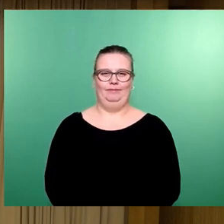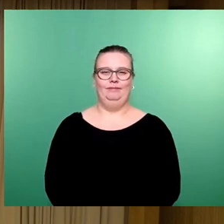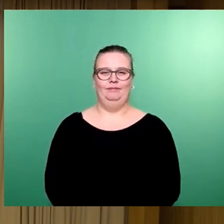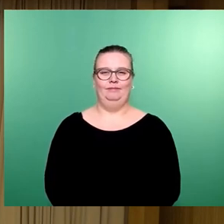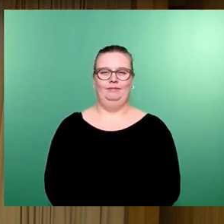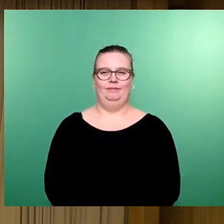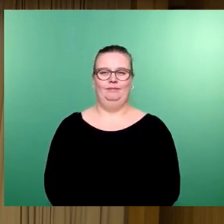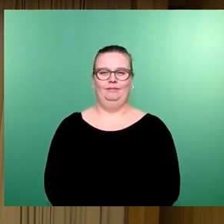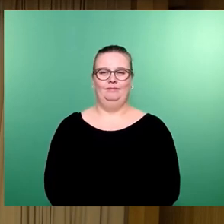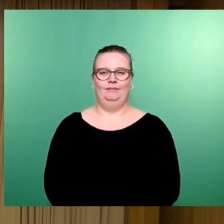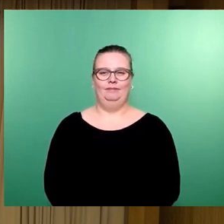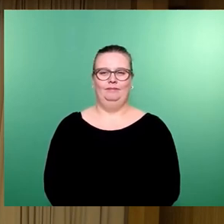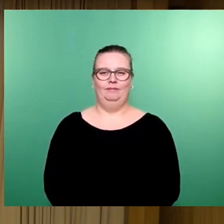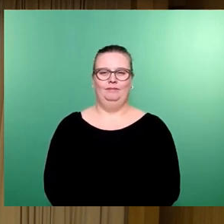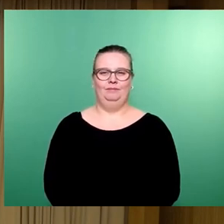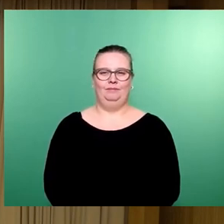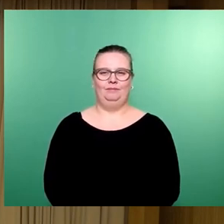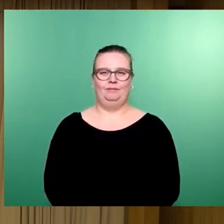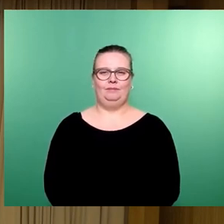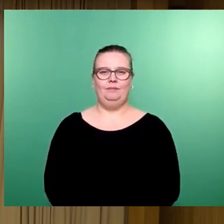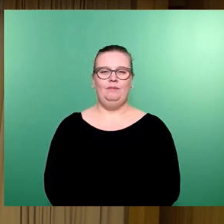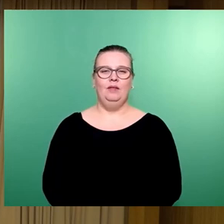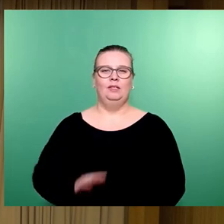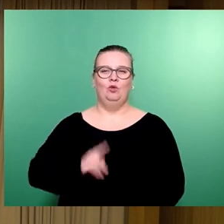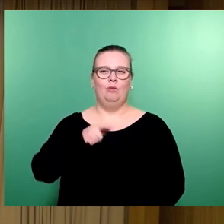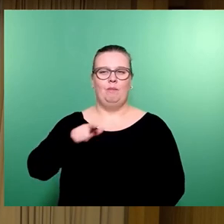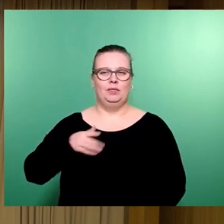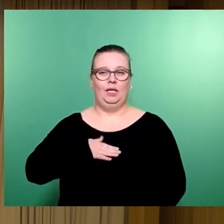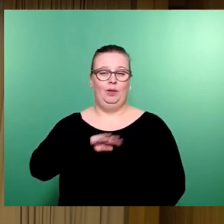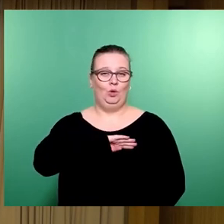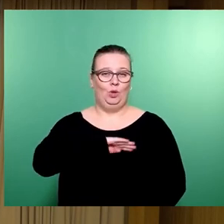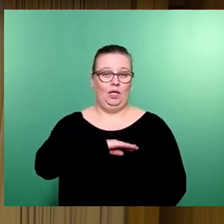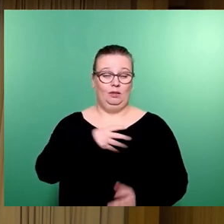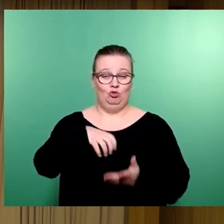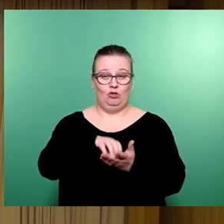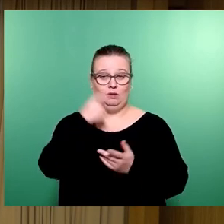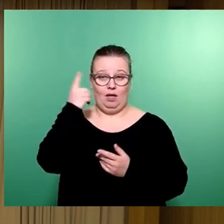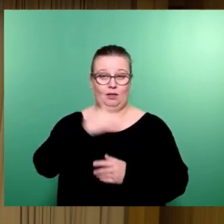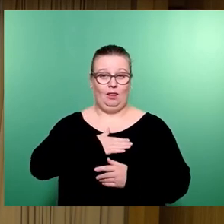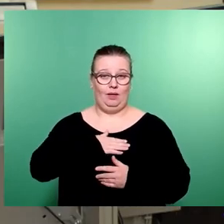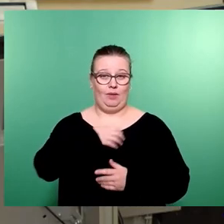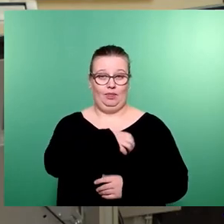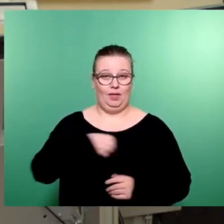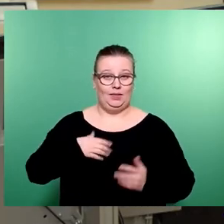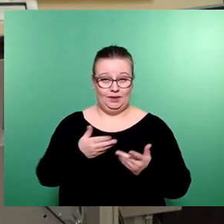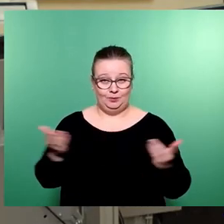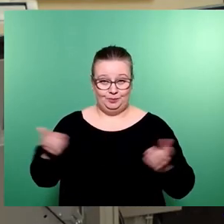Sehr geehrter Herr Oberbürgermeister, sehr geehrte Beigeordnete, liebe Kolleginnen und Kollegen im Stadtrat, liebe Dresdnerinnen und Dresdner.